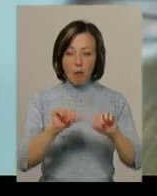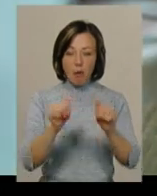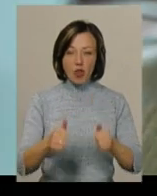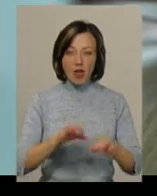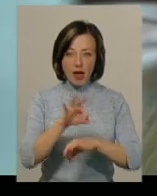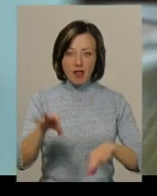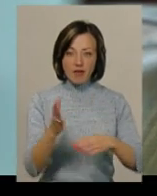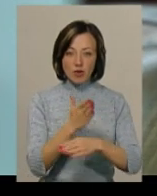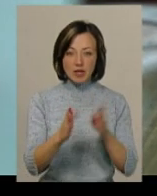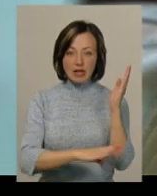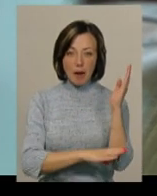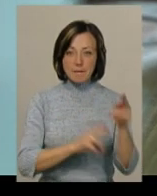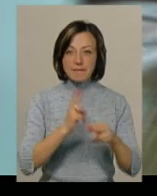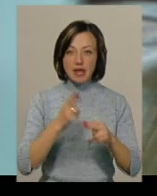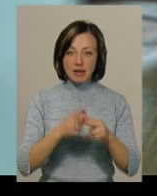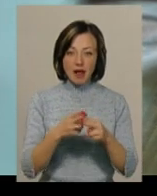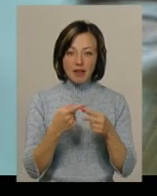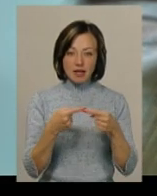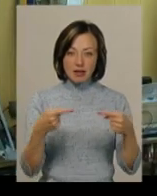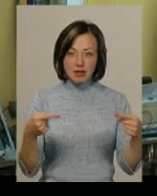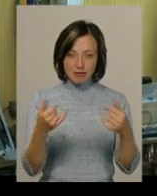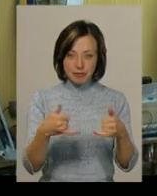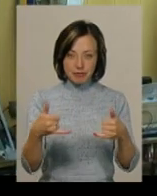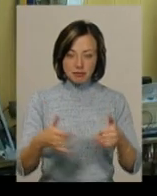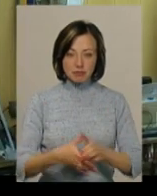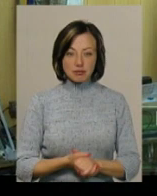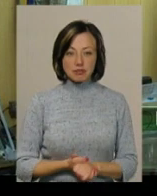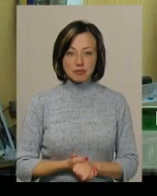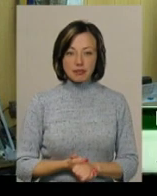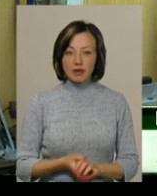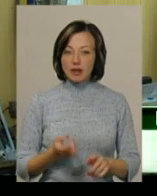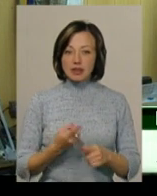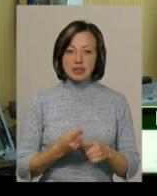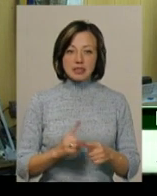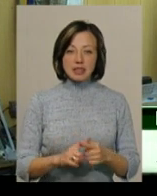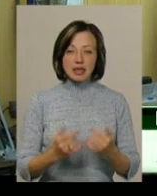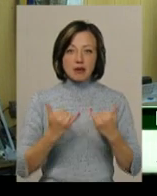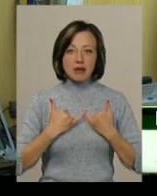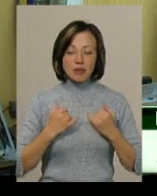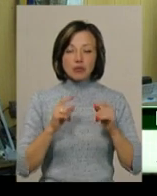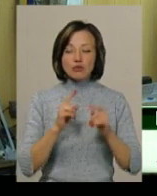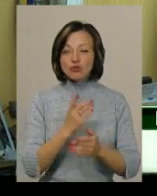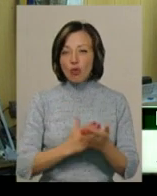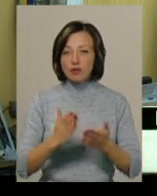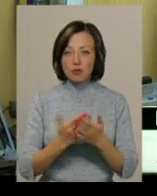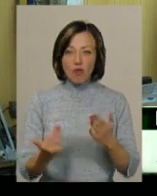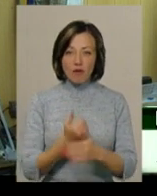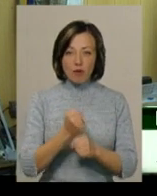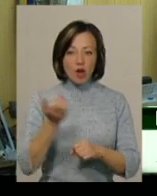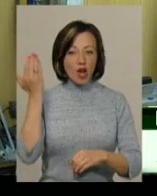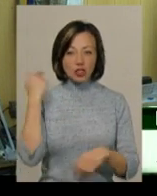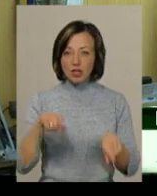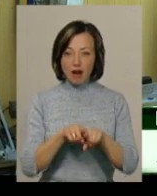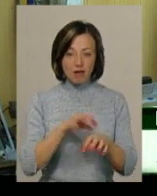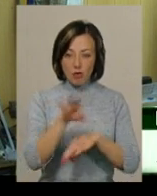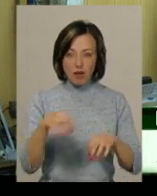виготовлених із дерева, металу та поліефірних смол. Це для мене зовсім нагладна робота. Раніше я такі моделі не робив,